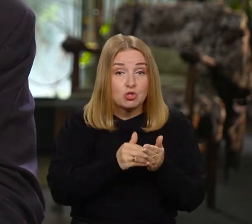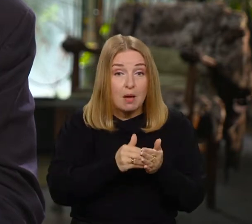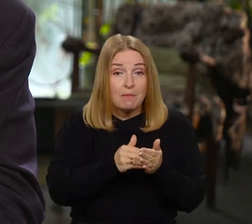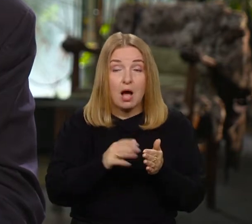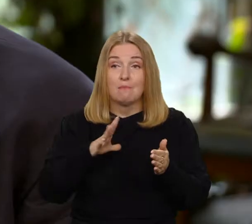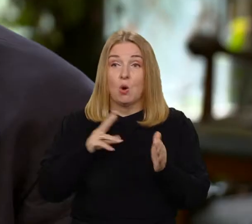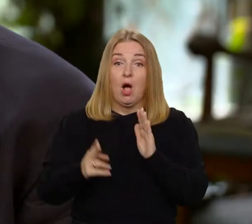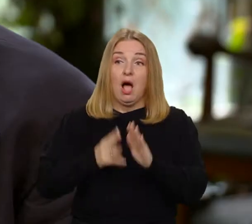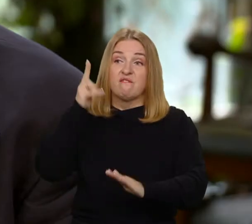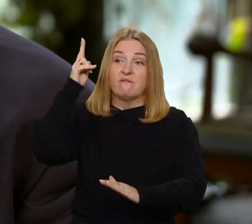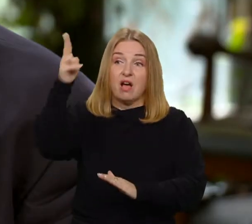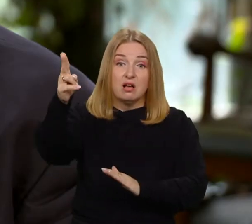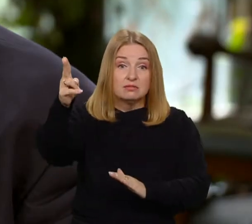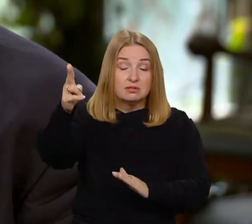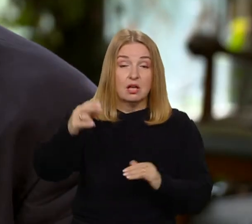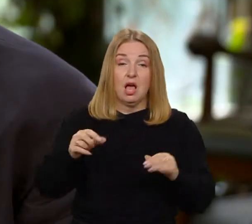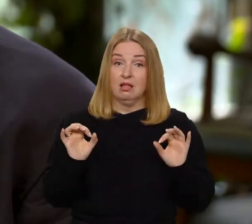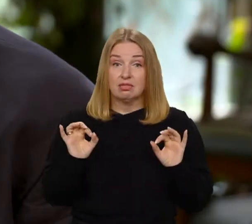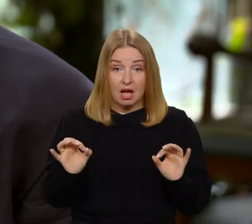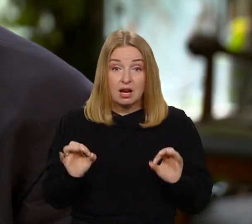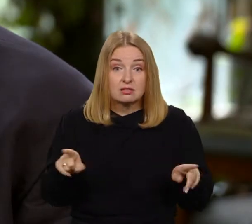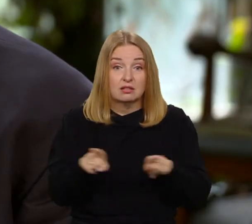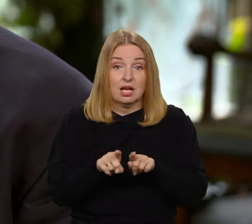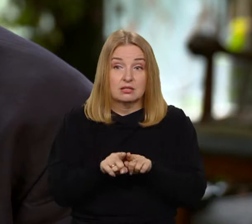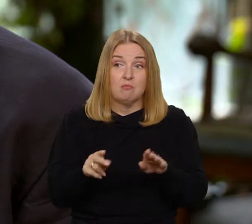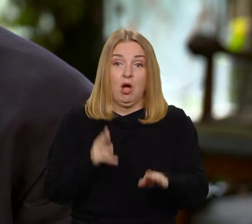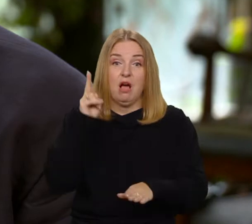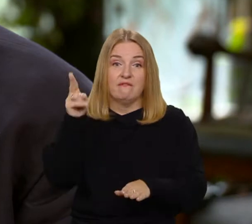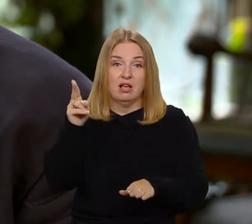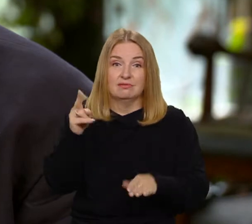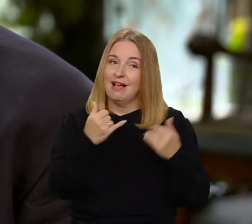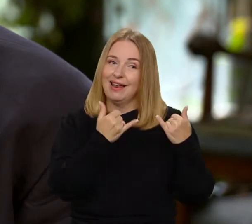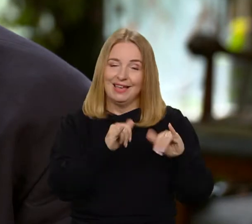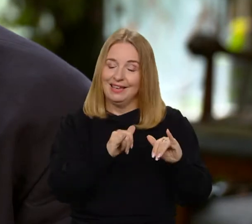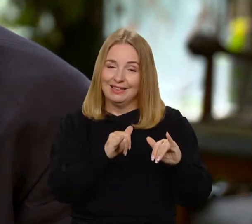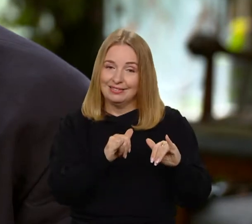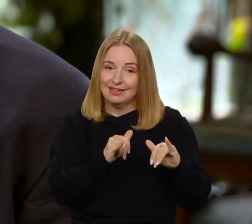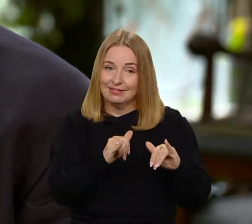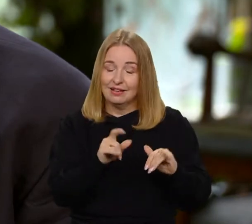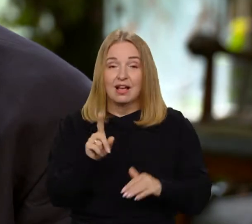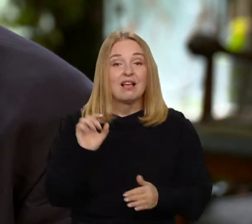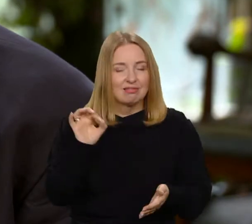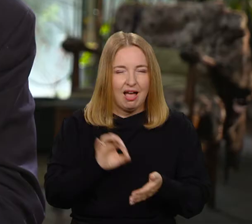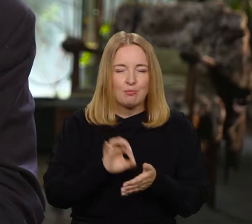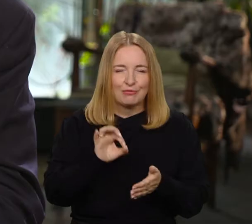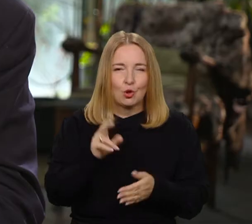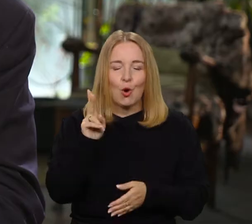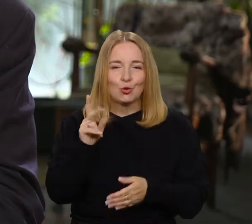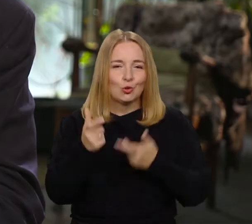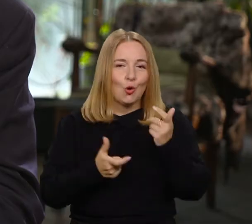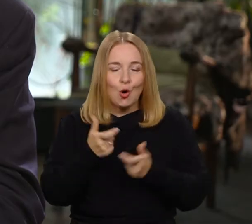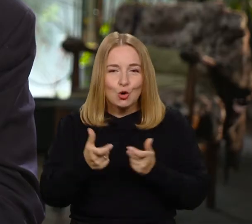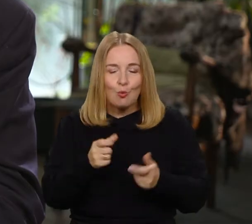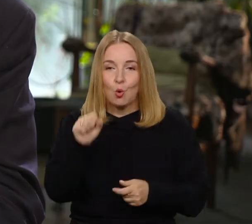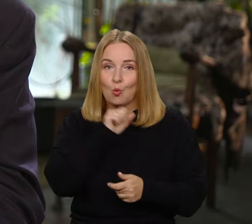społecznie. Dziś to też jest awans, ale już nie taki oczywisty. Natomiast na pewno ten, który używa